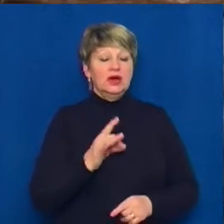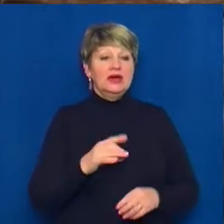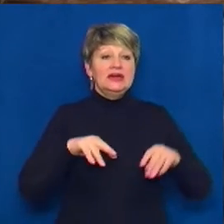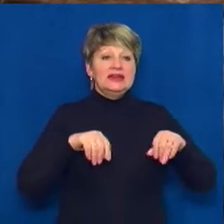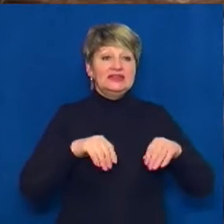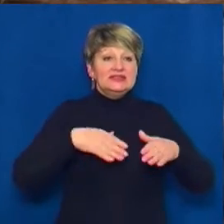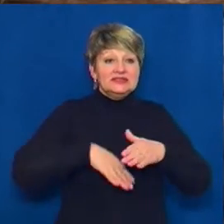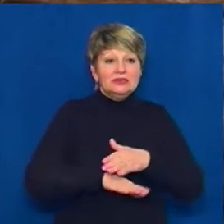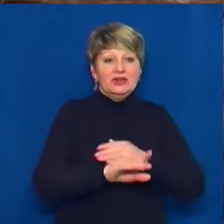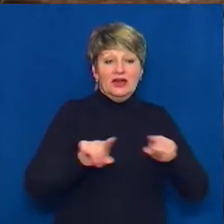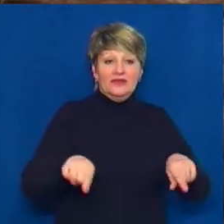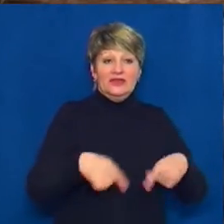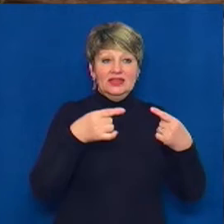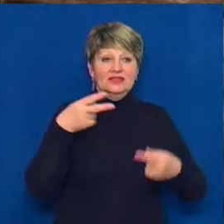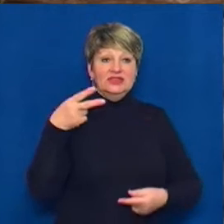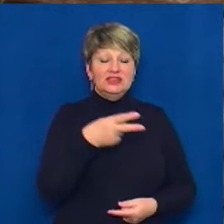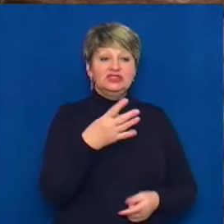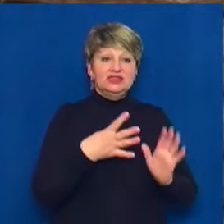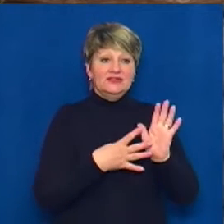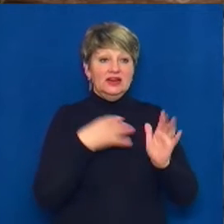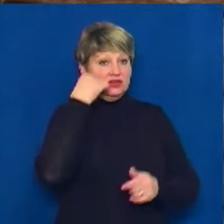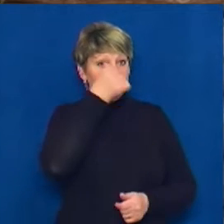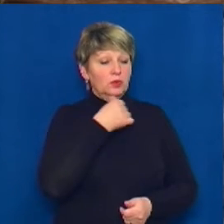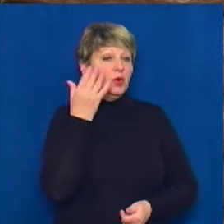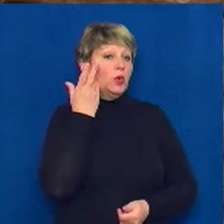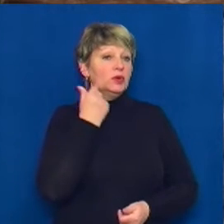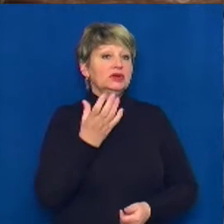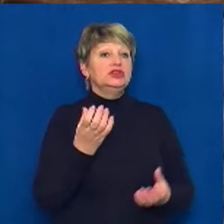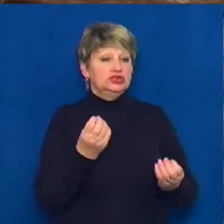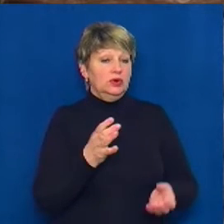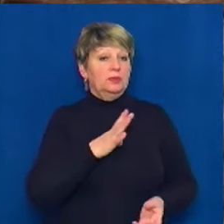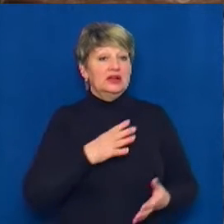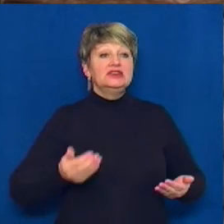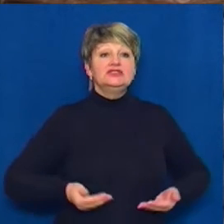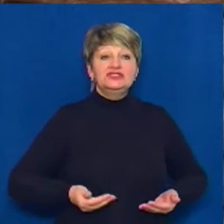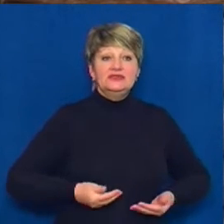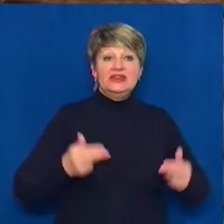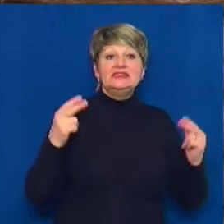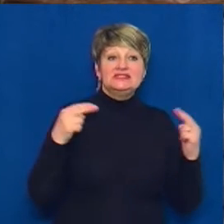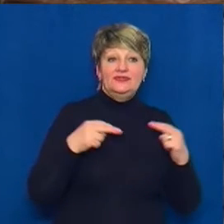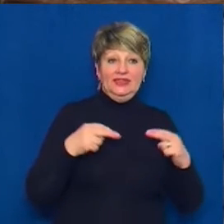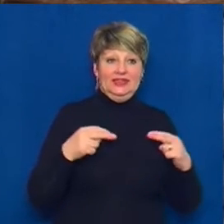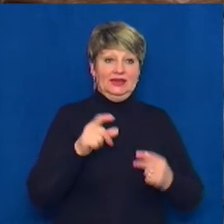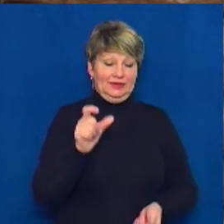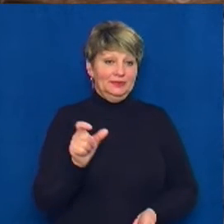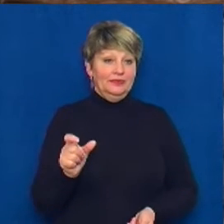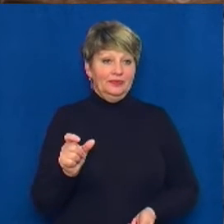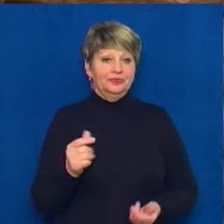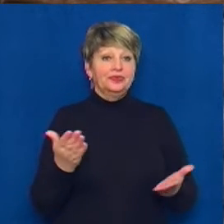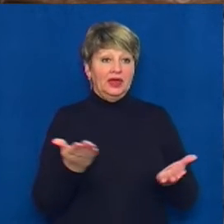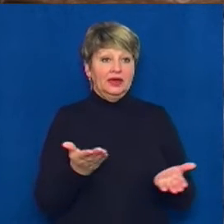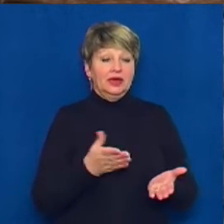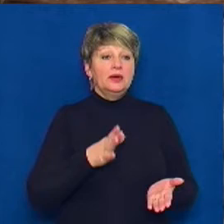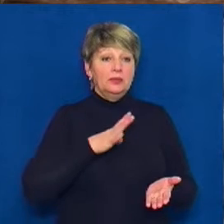в 2009 році, коли ще були живі свідки, які були в цьому